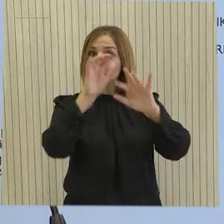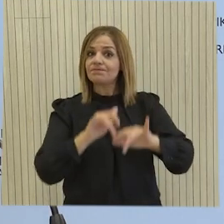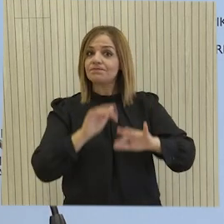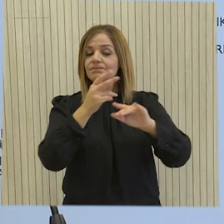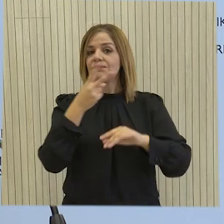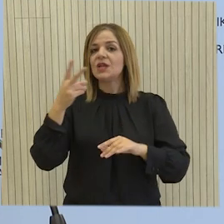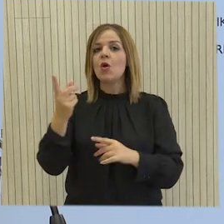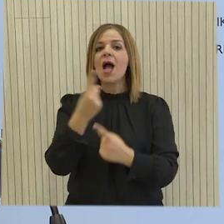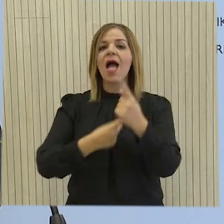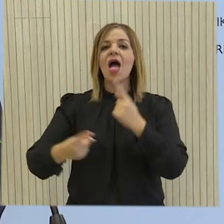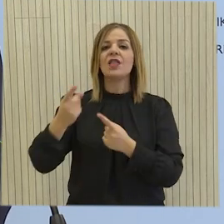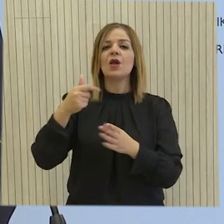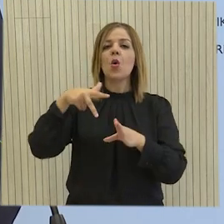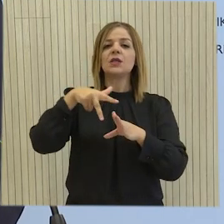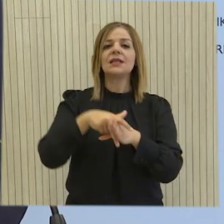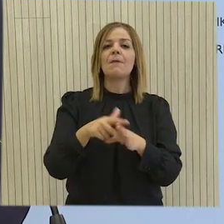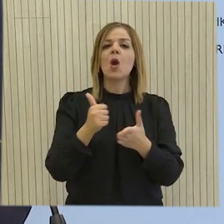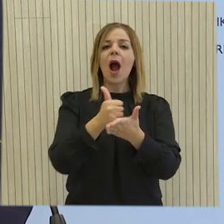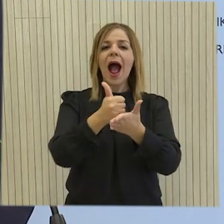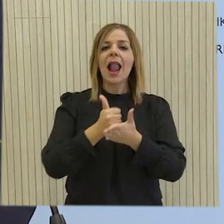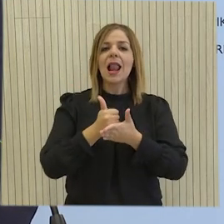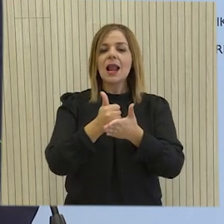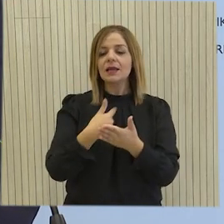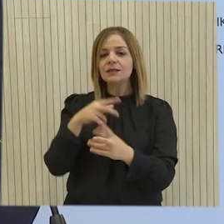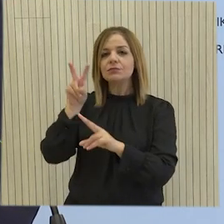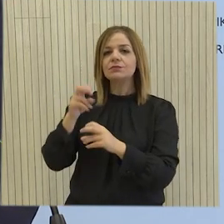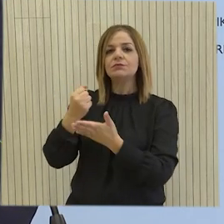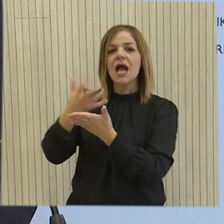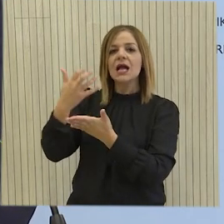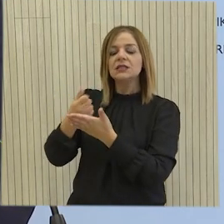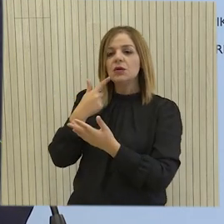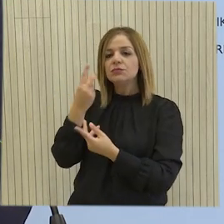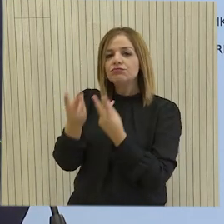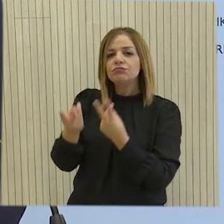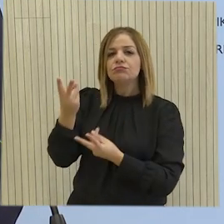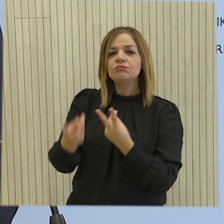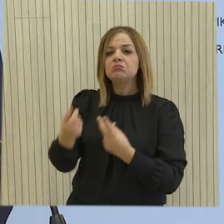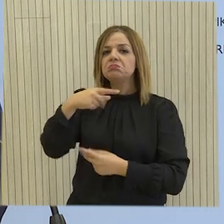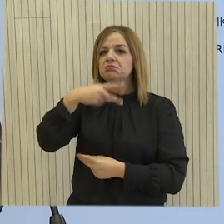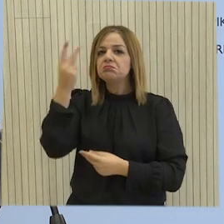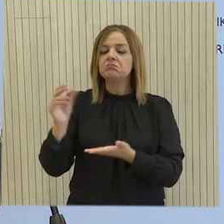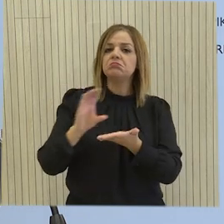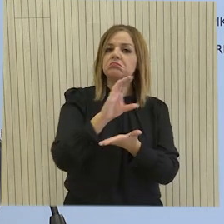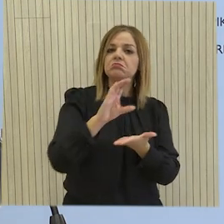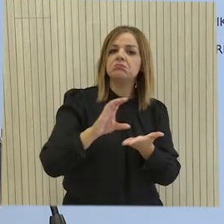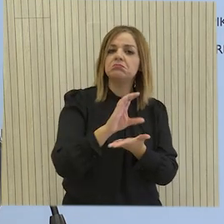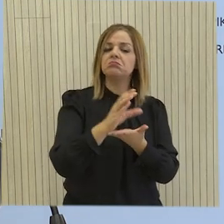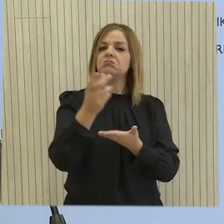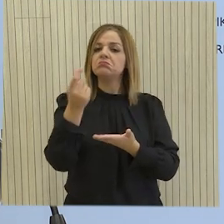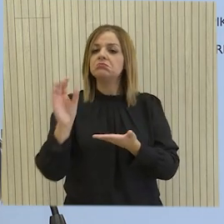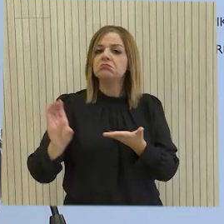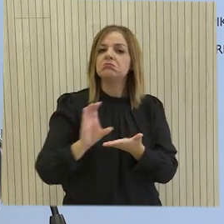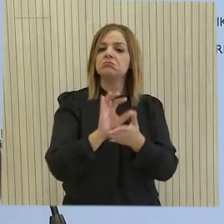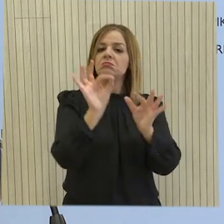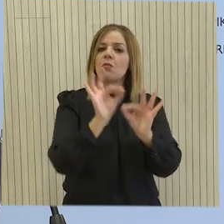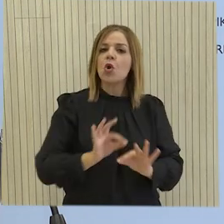διαχείρισης από το Εθνικό Ταμείο Αλληλεγγύης ούτως ώστε να γίνει απαραίτητη αξιολόγηση και να προσδιορστούν οι δικαιούχοι και κατ' επέκταση η κοστολόγηση και